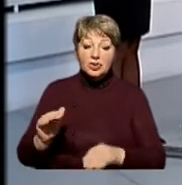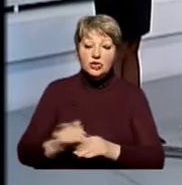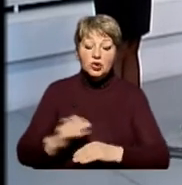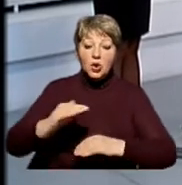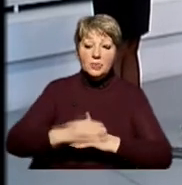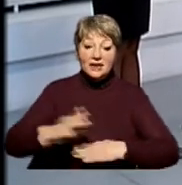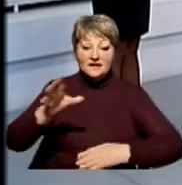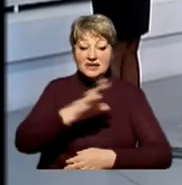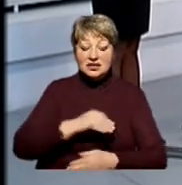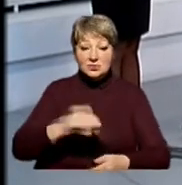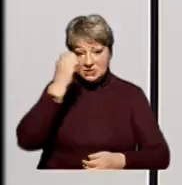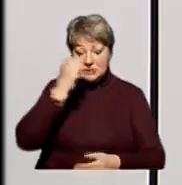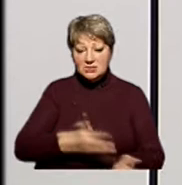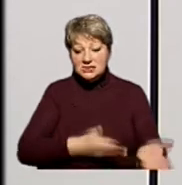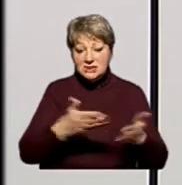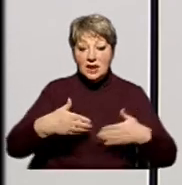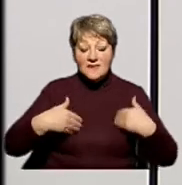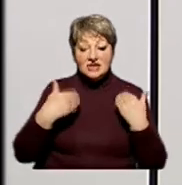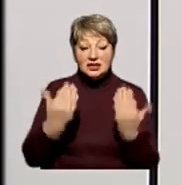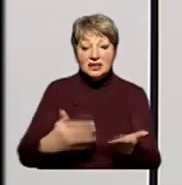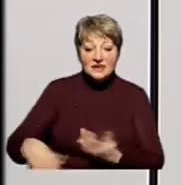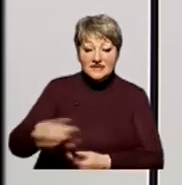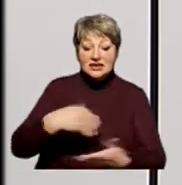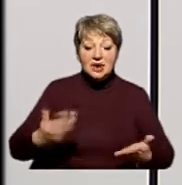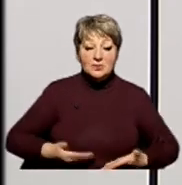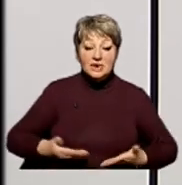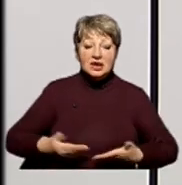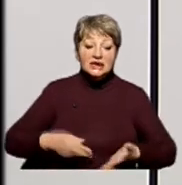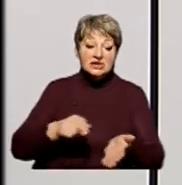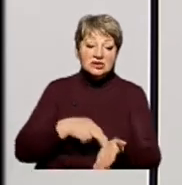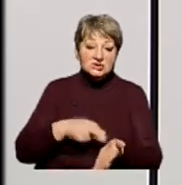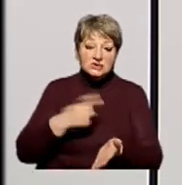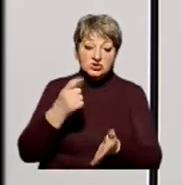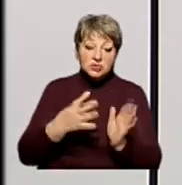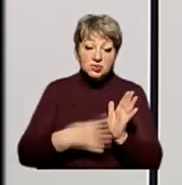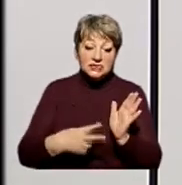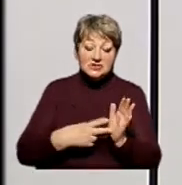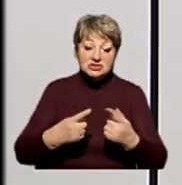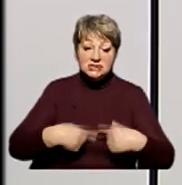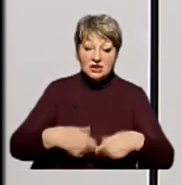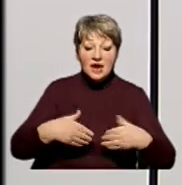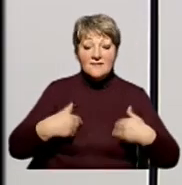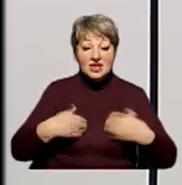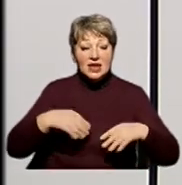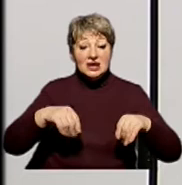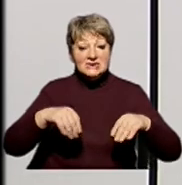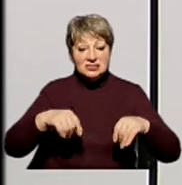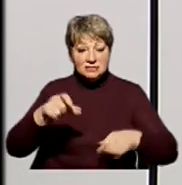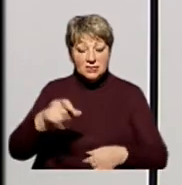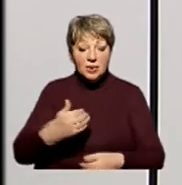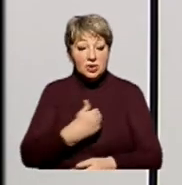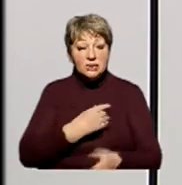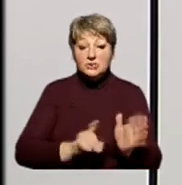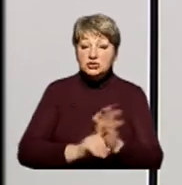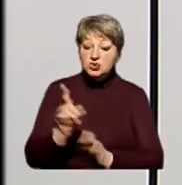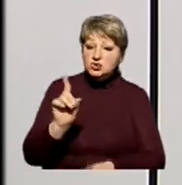вечора всім. Дякую вам за запрошення. Вітаю всіх мешканців Черкащини, 197-му округу. Вітаю земляків. Я хотів